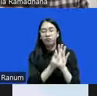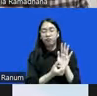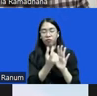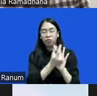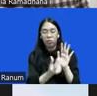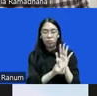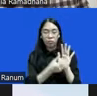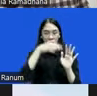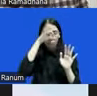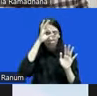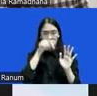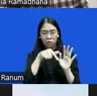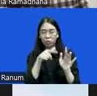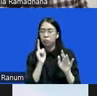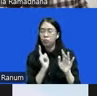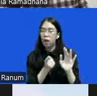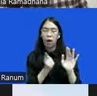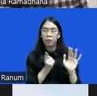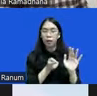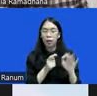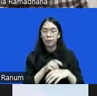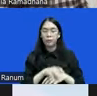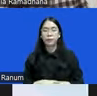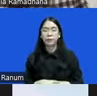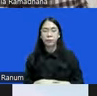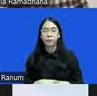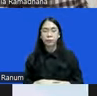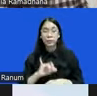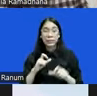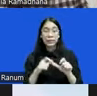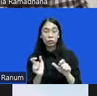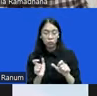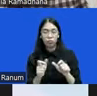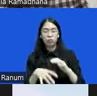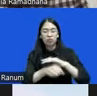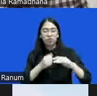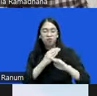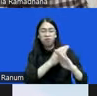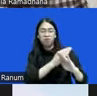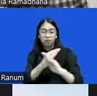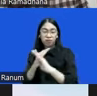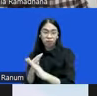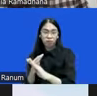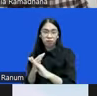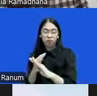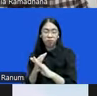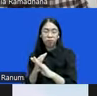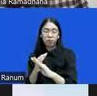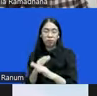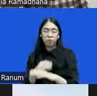Kalau di isu pemberantasan korupsi, ketika